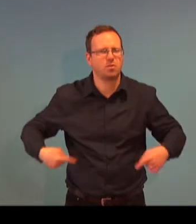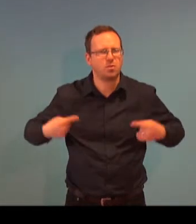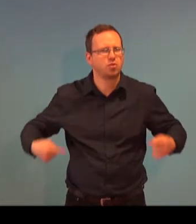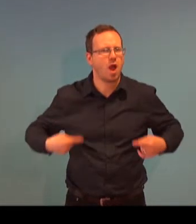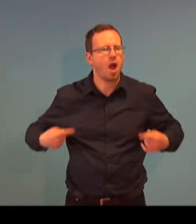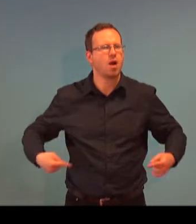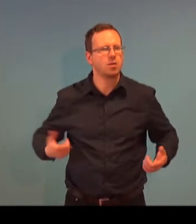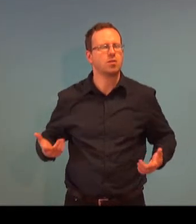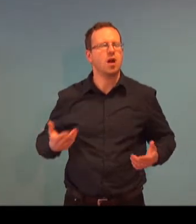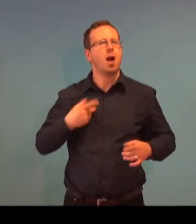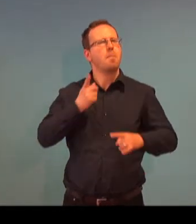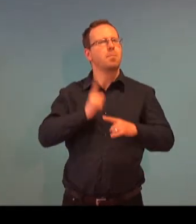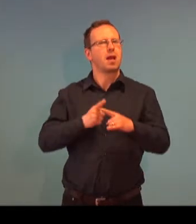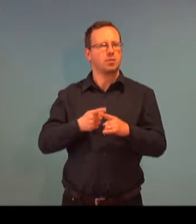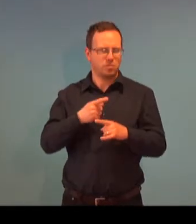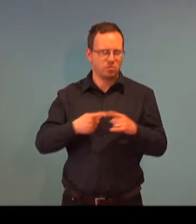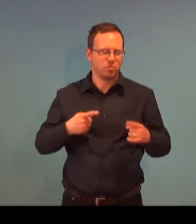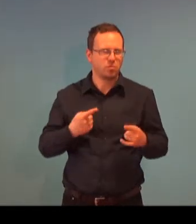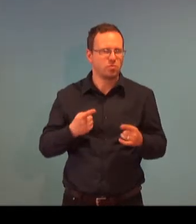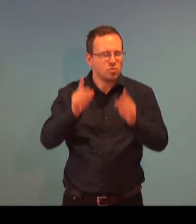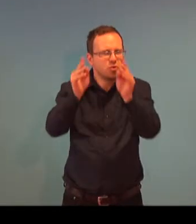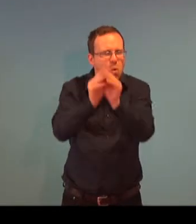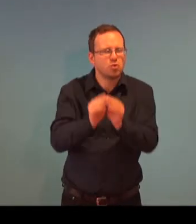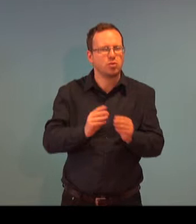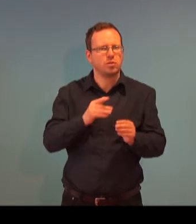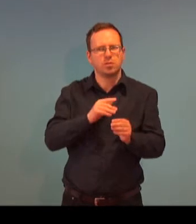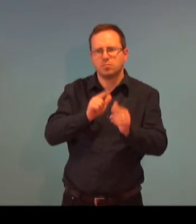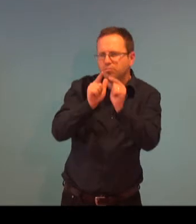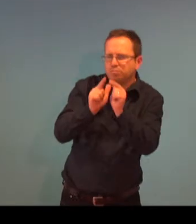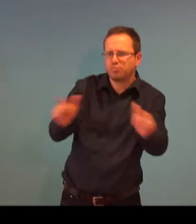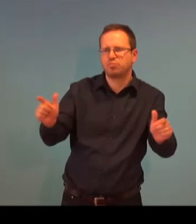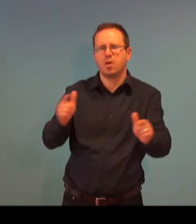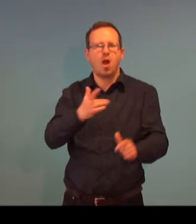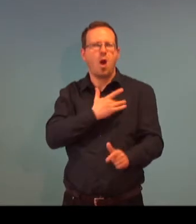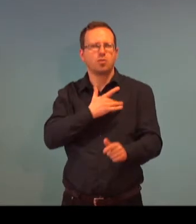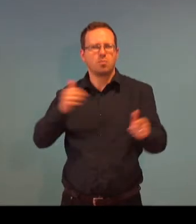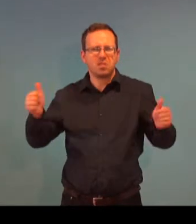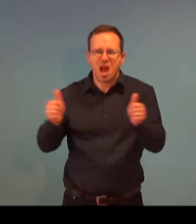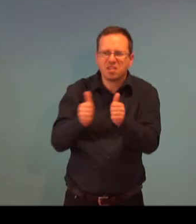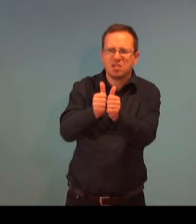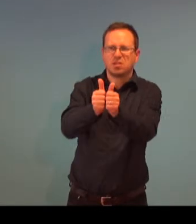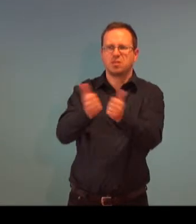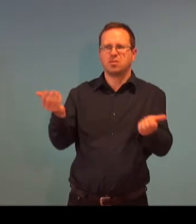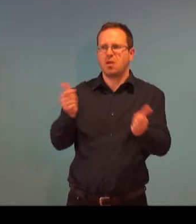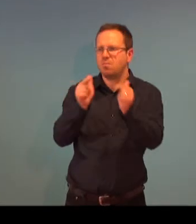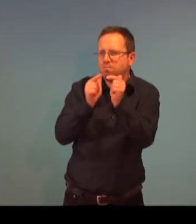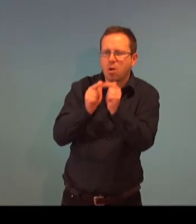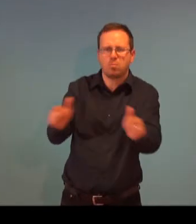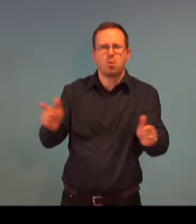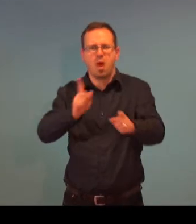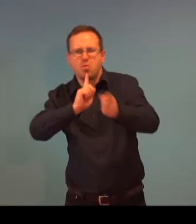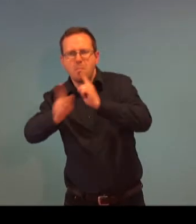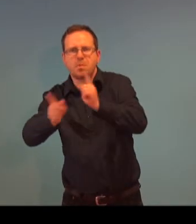přes třicetých bylo vozíčkářů, takže praxe byla náročná i na zajištění